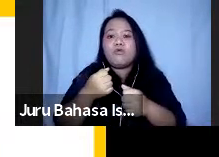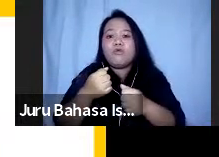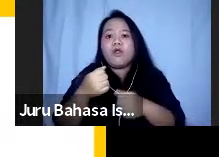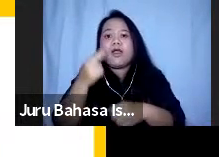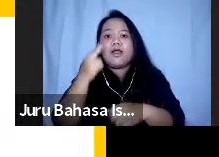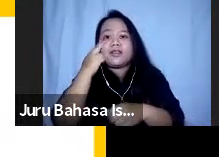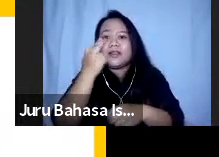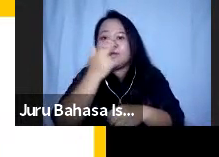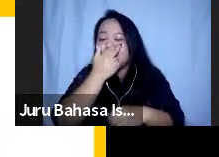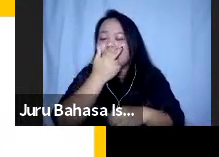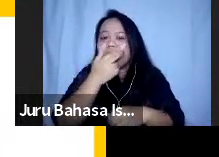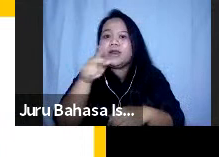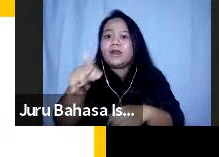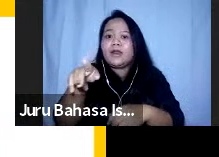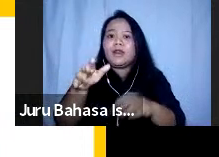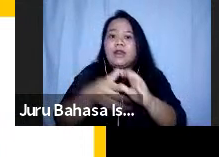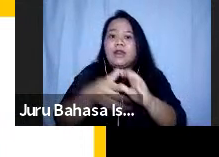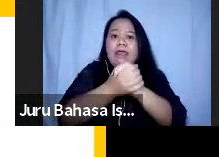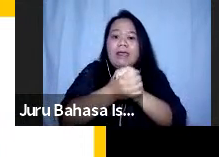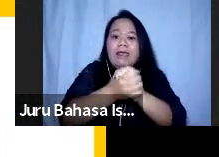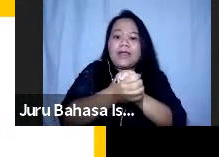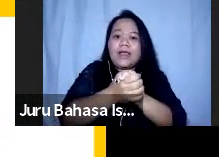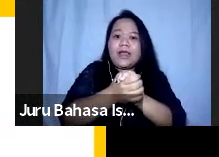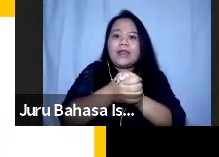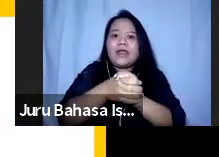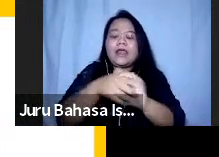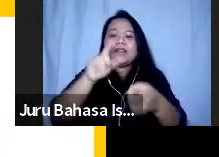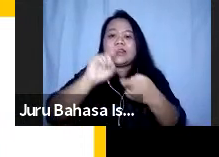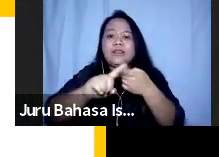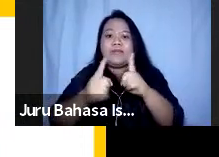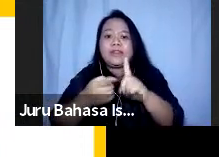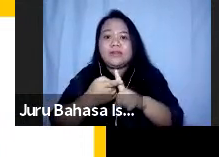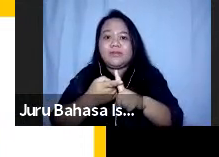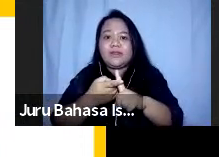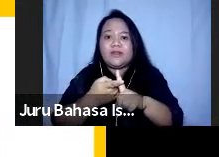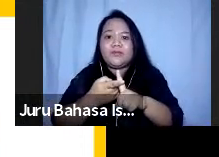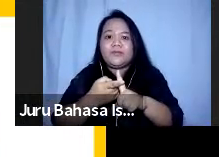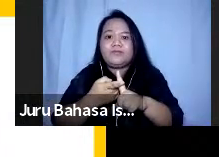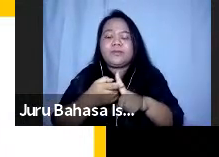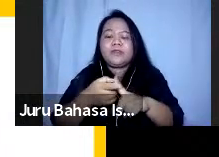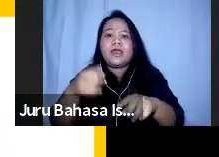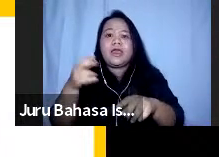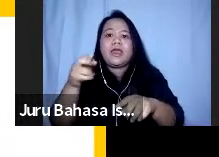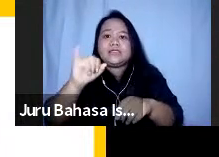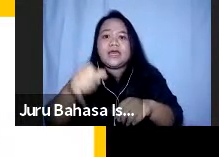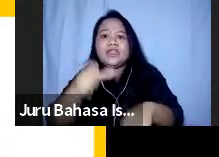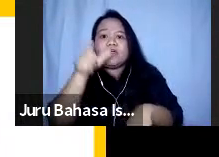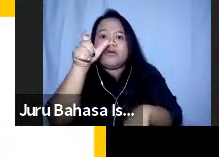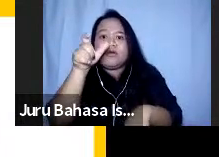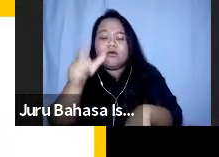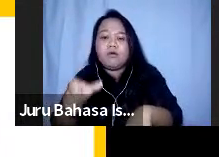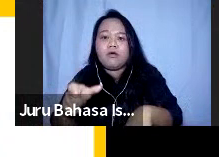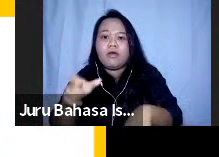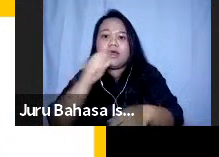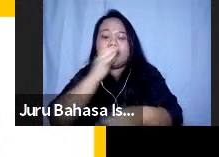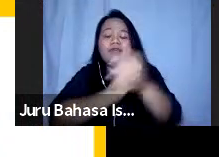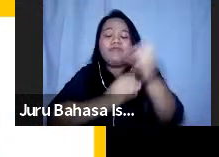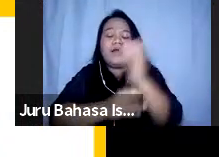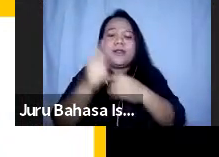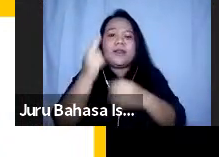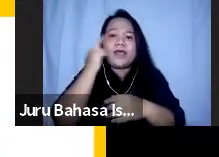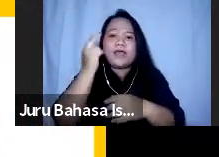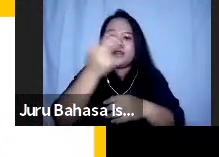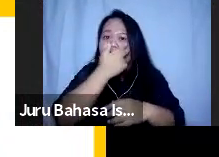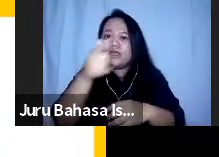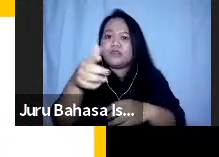menggandeng kita di fabel netra itu yang memegang tangan kita bukan kita yang memegangnya karena